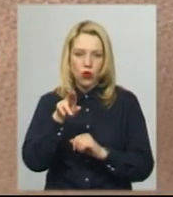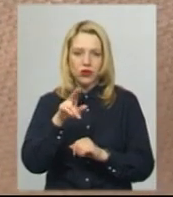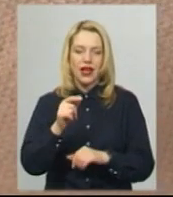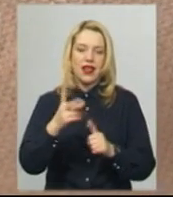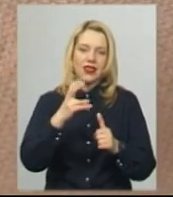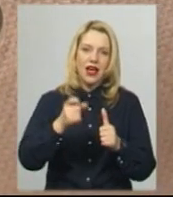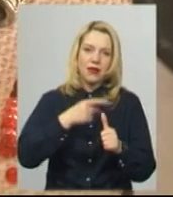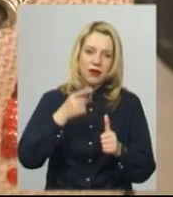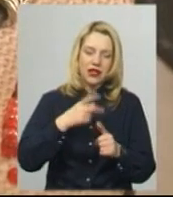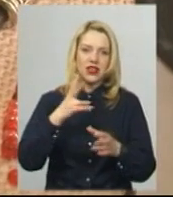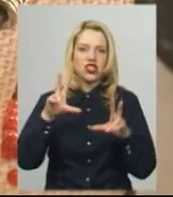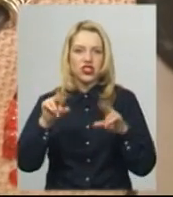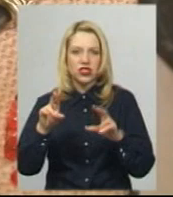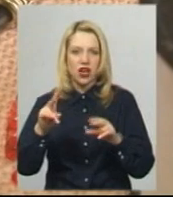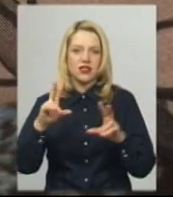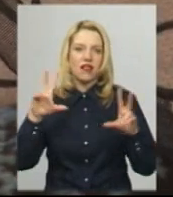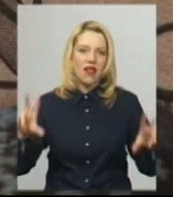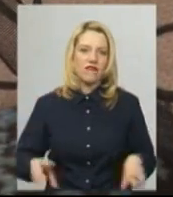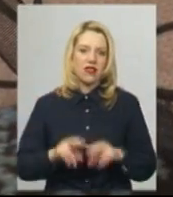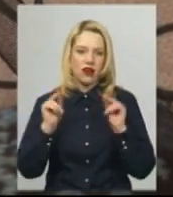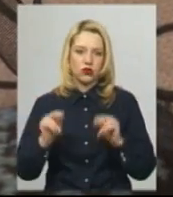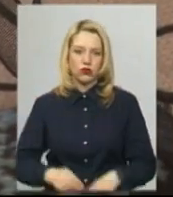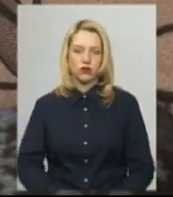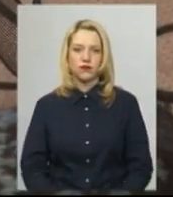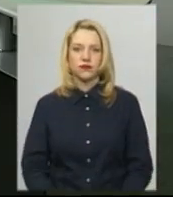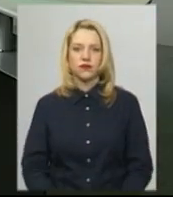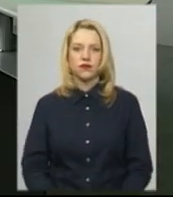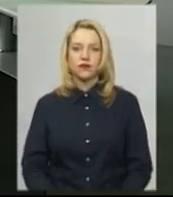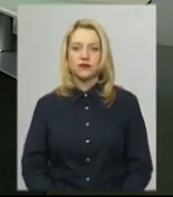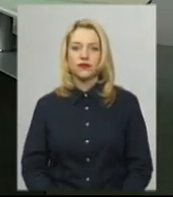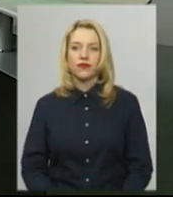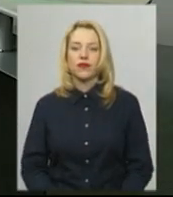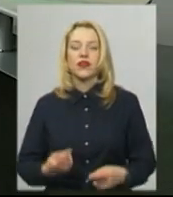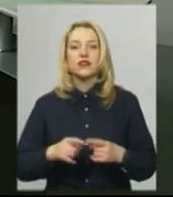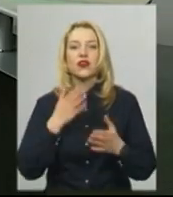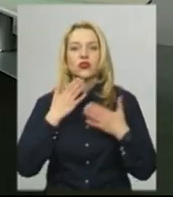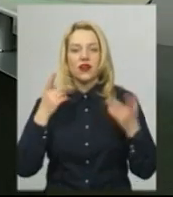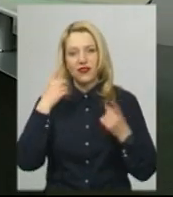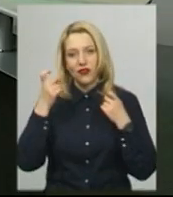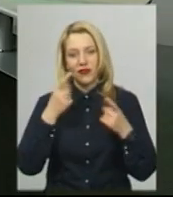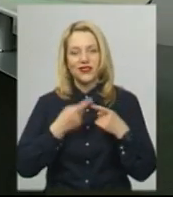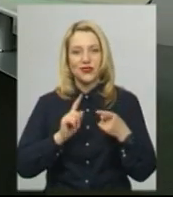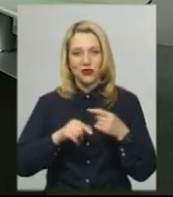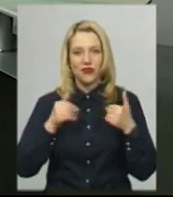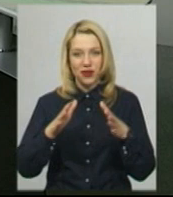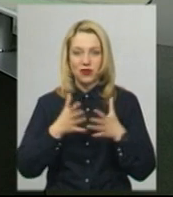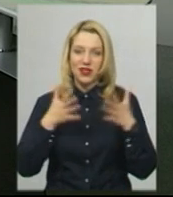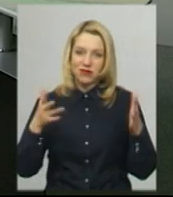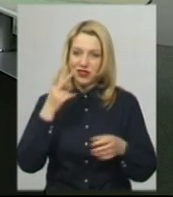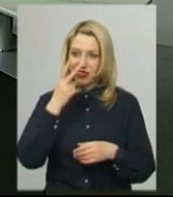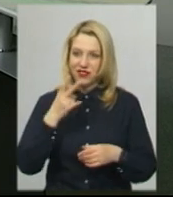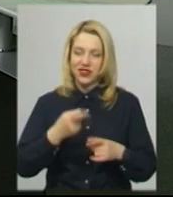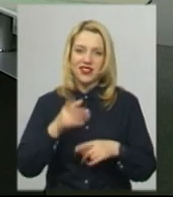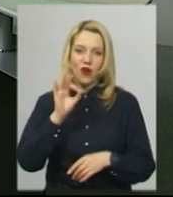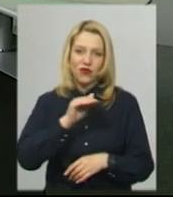вдачу. Світлана Поробок, Іван Мовчан. Новини на Суспільному, Хмельниччина. Це остання інформація цього випуску. Більше дивіться на